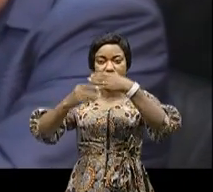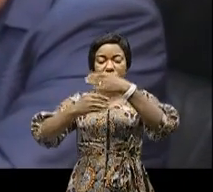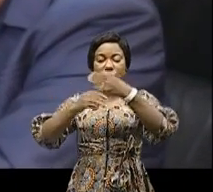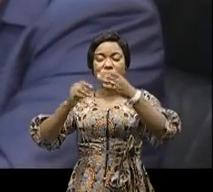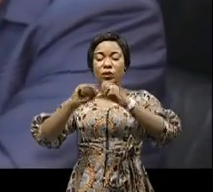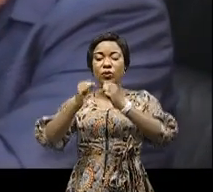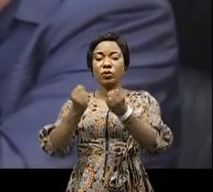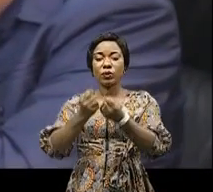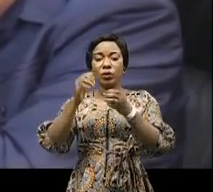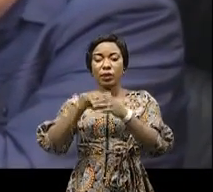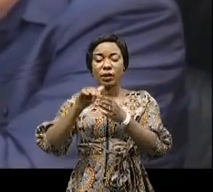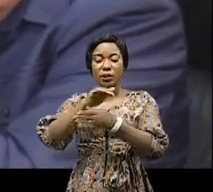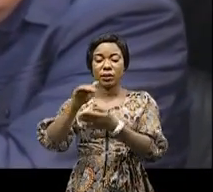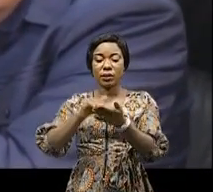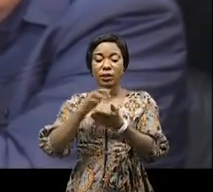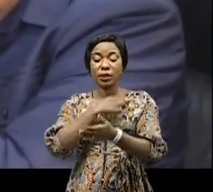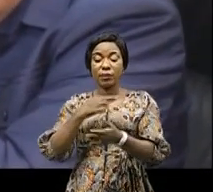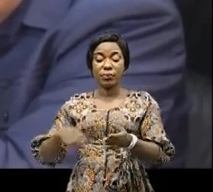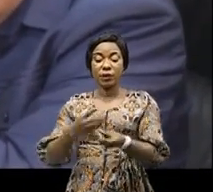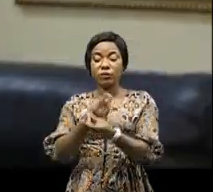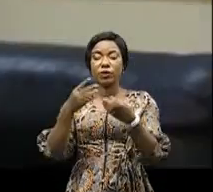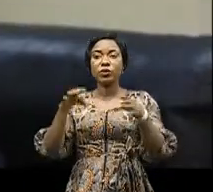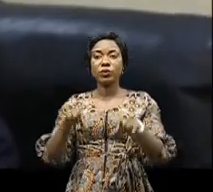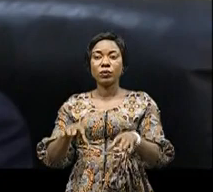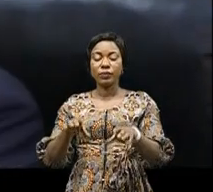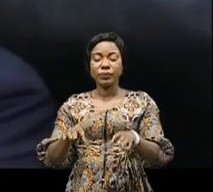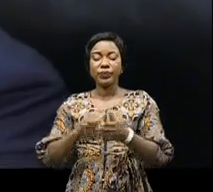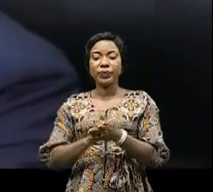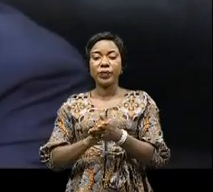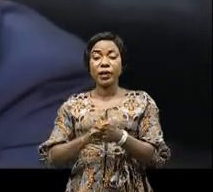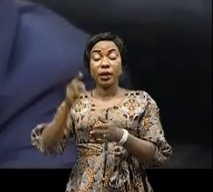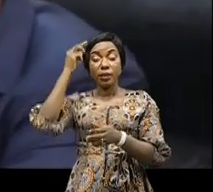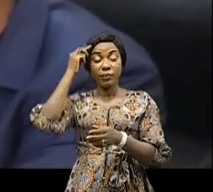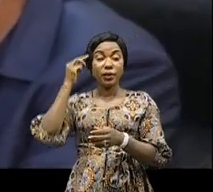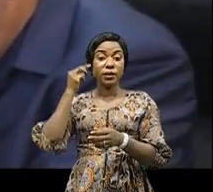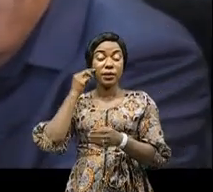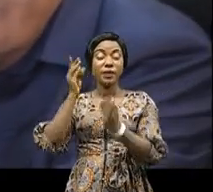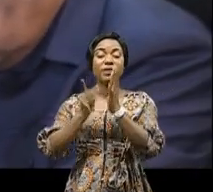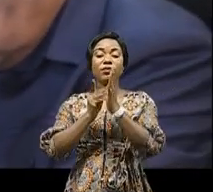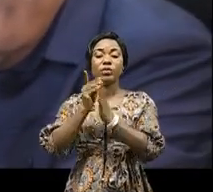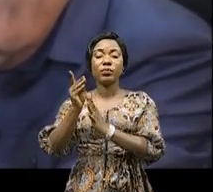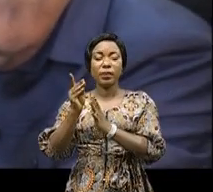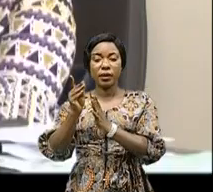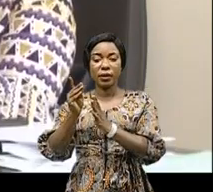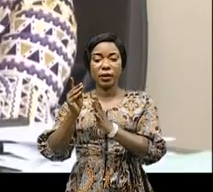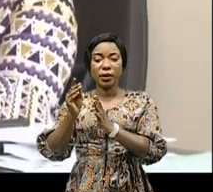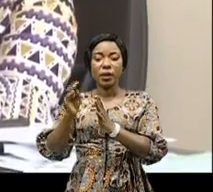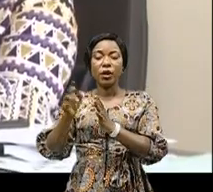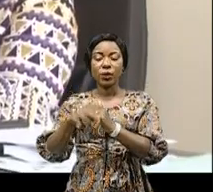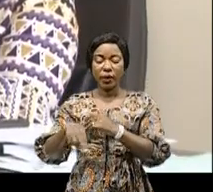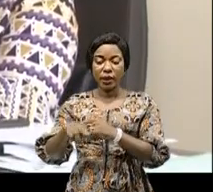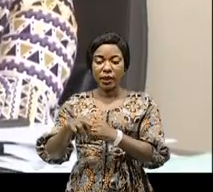dans la région centre de la République démocratique du Congo Prise. Le ministre du Développement rural y a conduit une